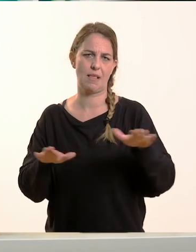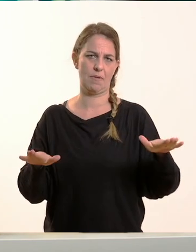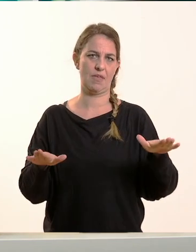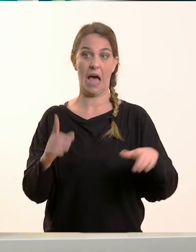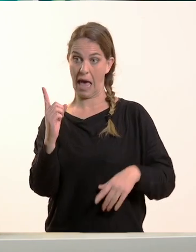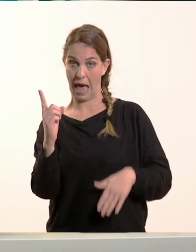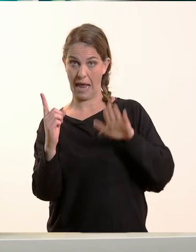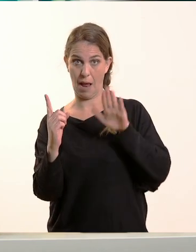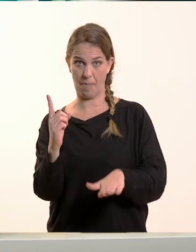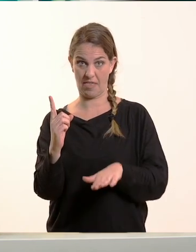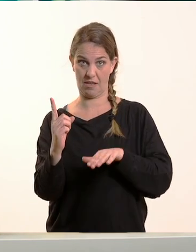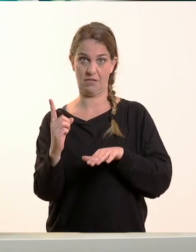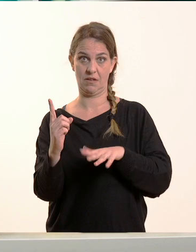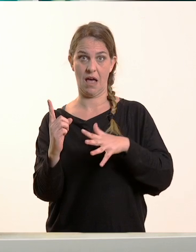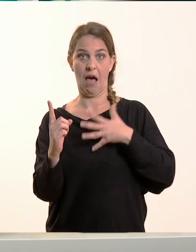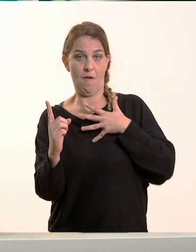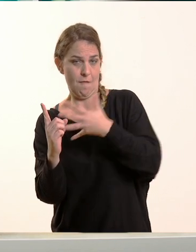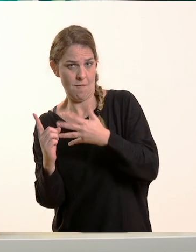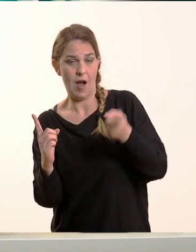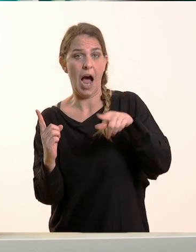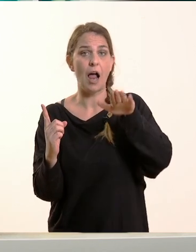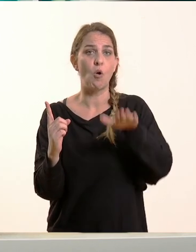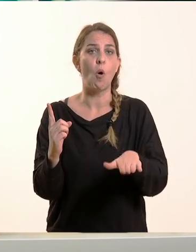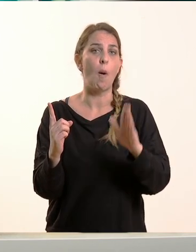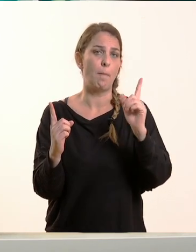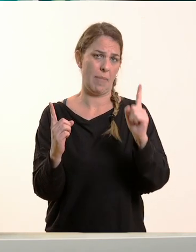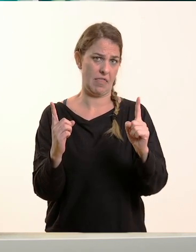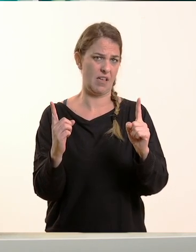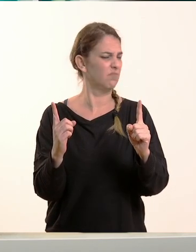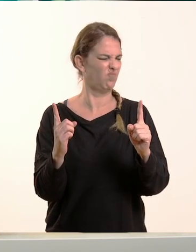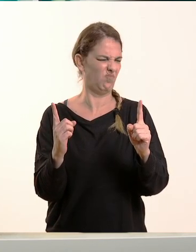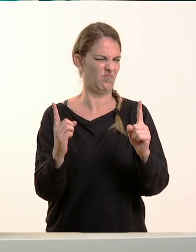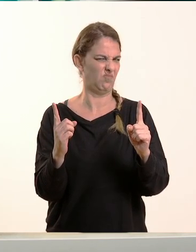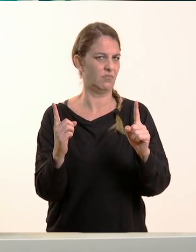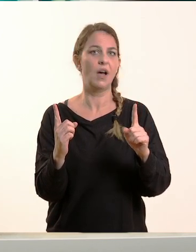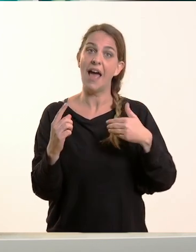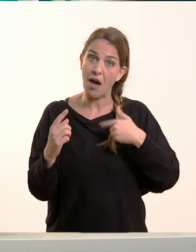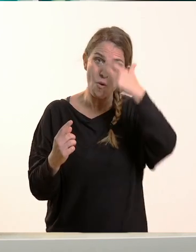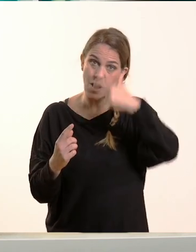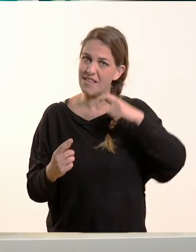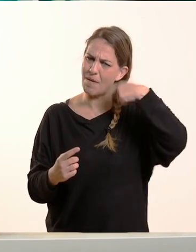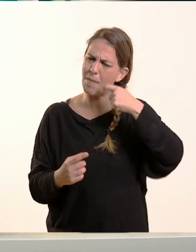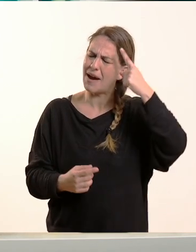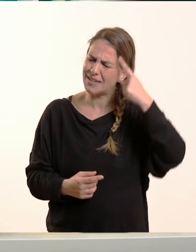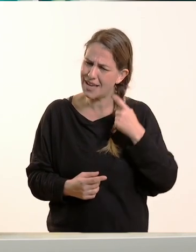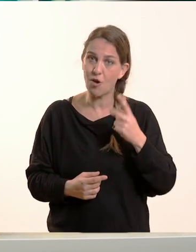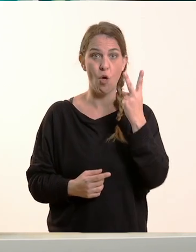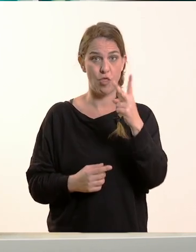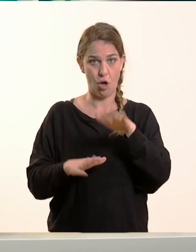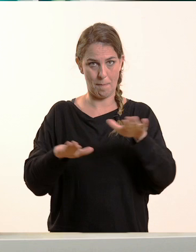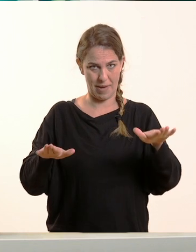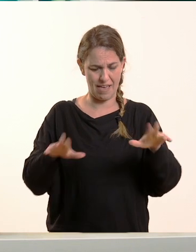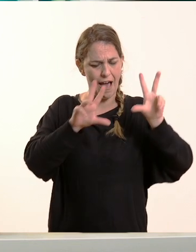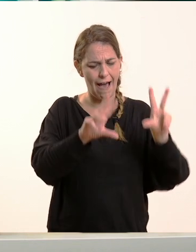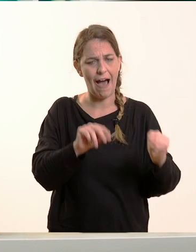περισσότερο από τα άλλα. Δεν γίνεται αυτό. Εγώ που με μαμά το ξέρω, παιδιά. Δεν γίνεται. Κάθε παιδάκι το αγαπάς το